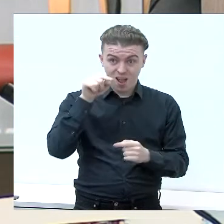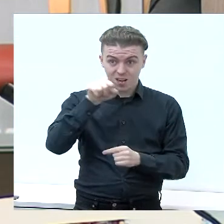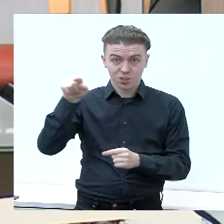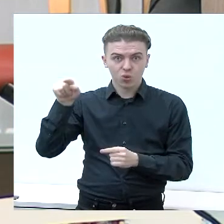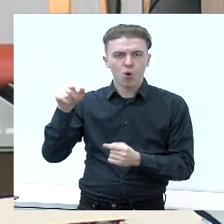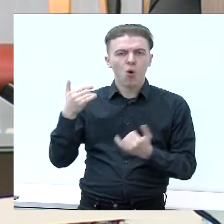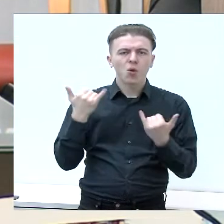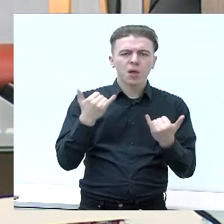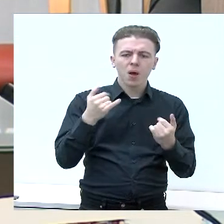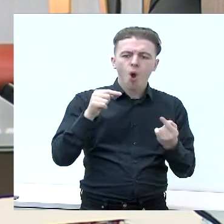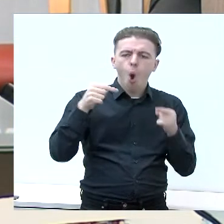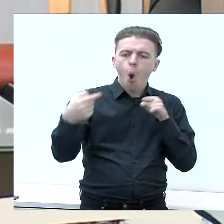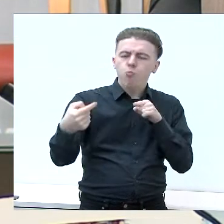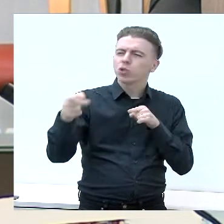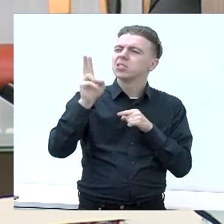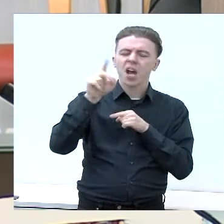opozicijos vieta.